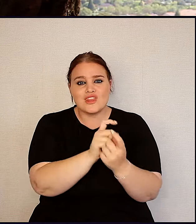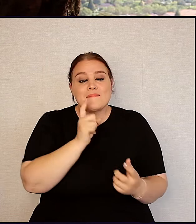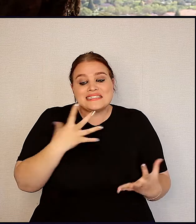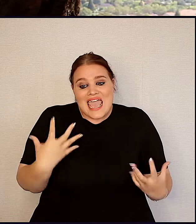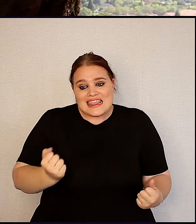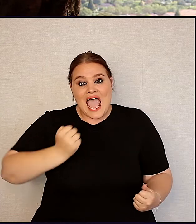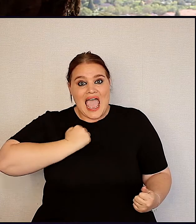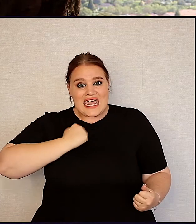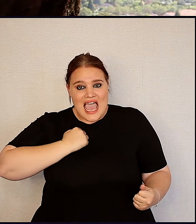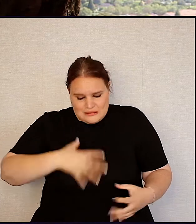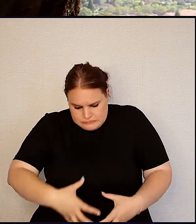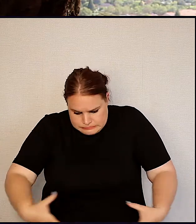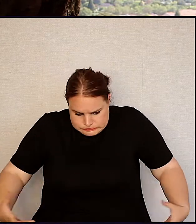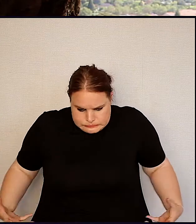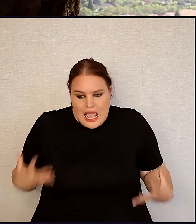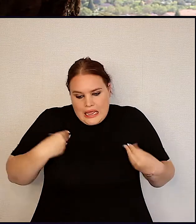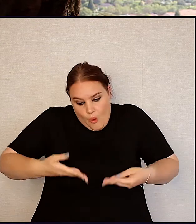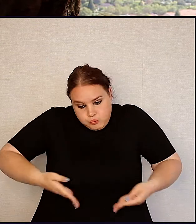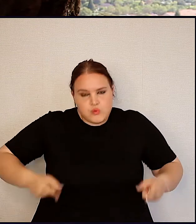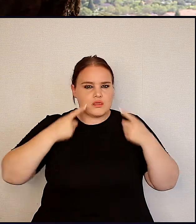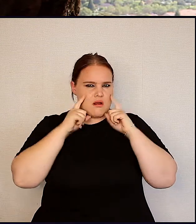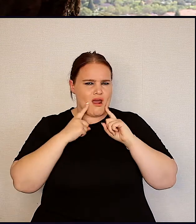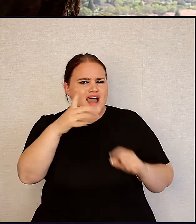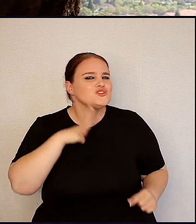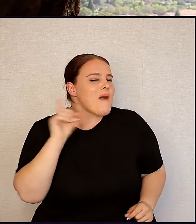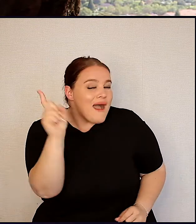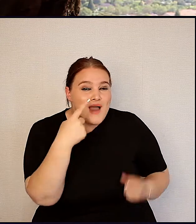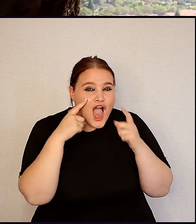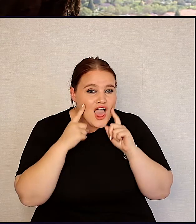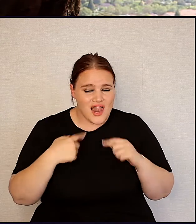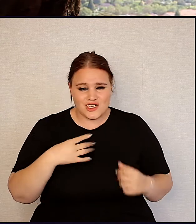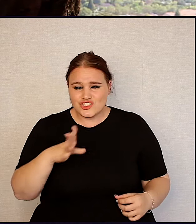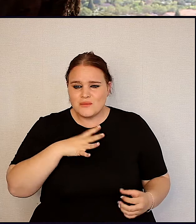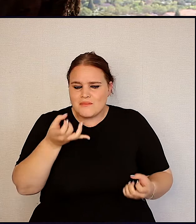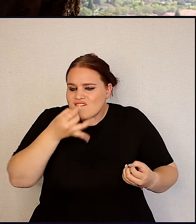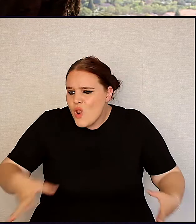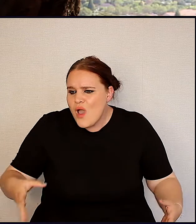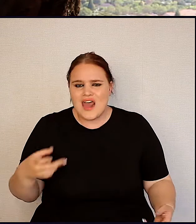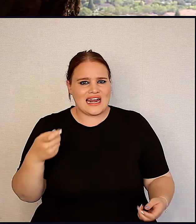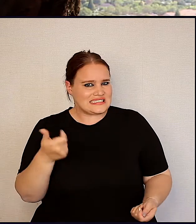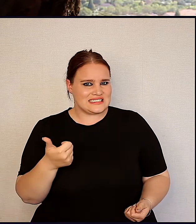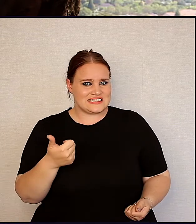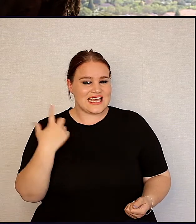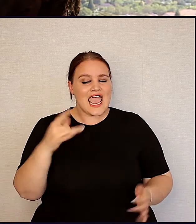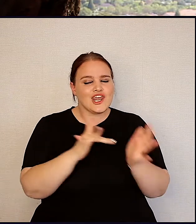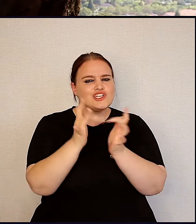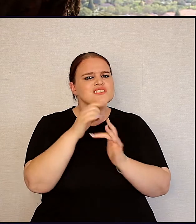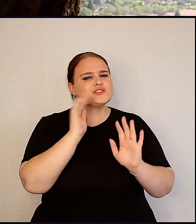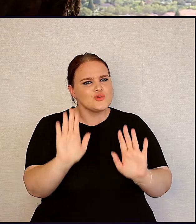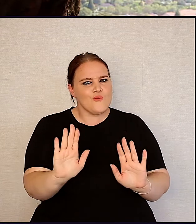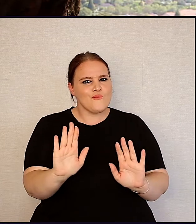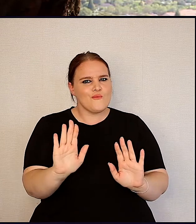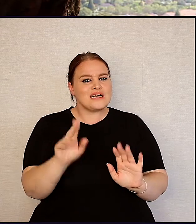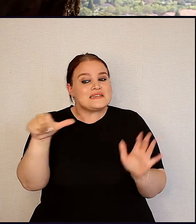langs hulle eie poeltrane, want ons allemaal het al geheil, ons allemaal het al dinge verloor, ons allemaal het al het lompgoed, en Jesus kom en hy stop